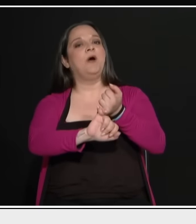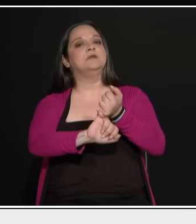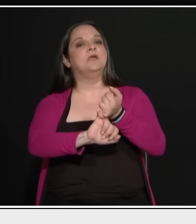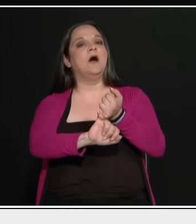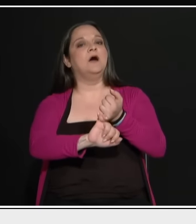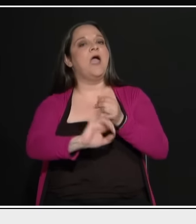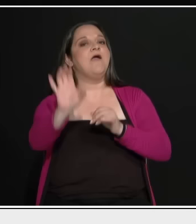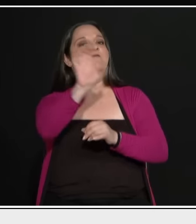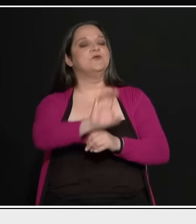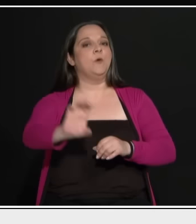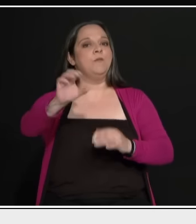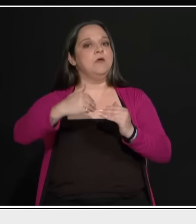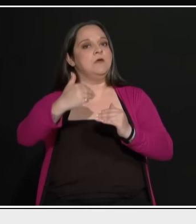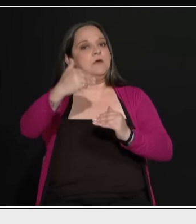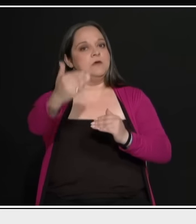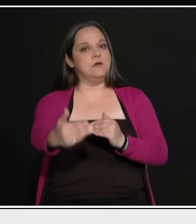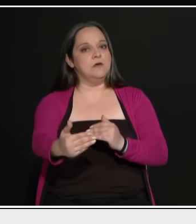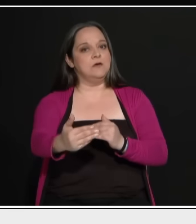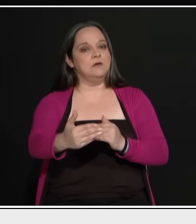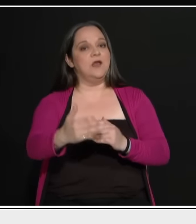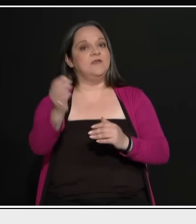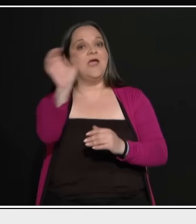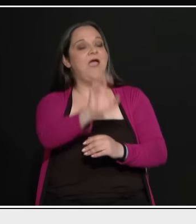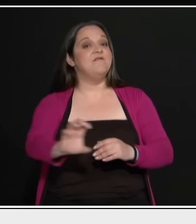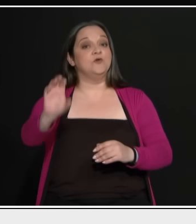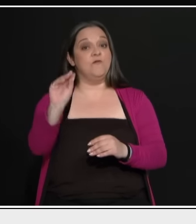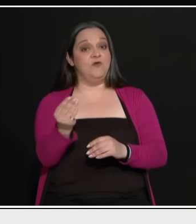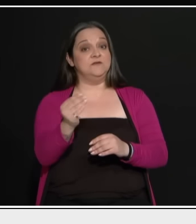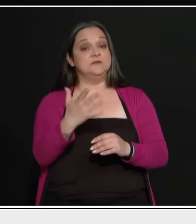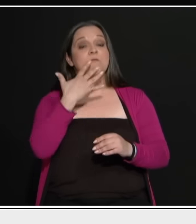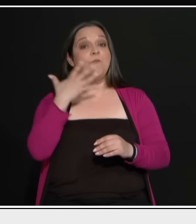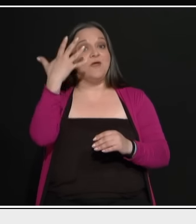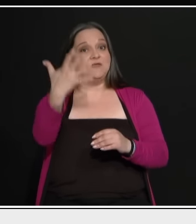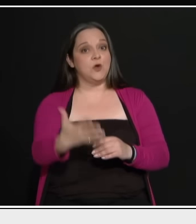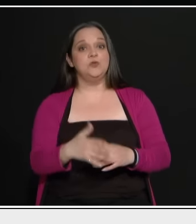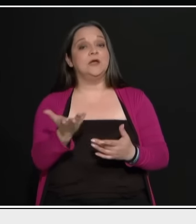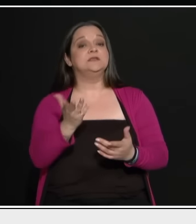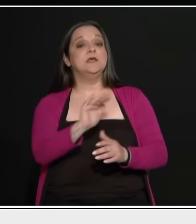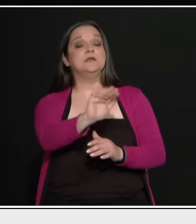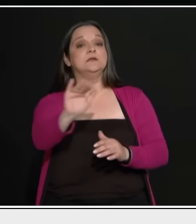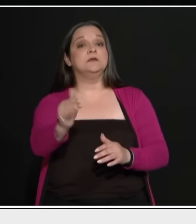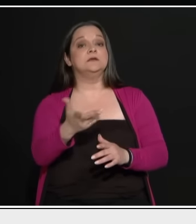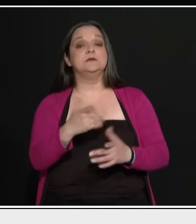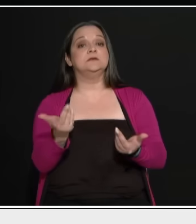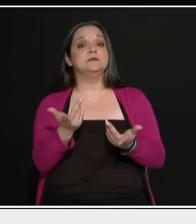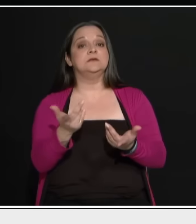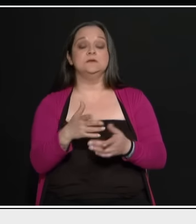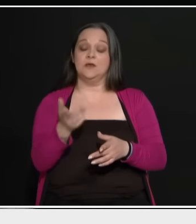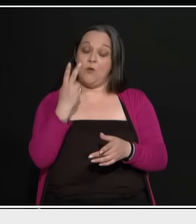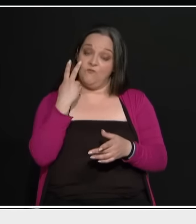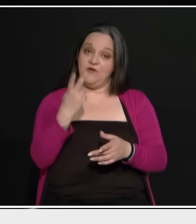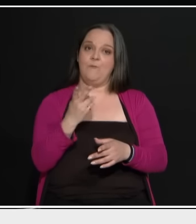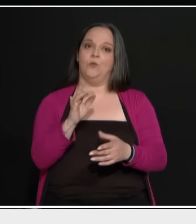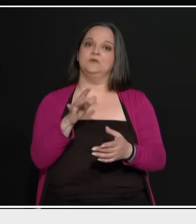κληθούν να αποφασίσουν δηλαδή οι ευρωβουλευτές την επόμενη πενταετία. Έτσι όπως το βλέπω εγώ με την Ένωση Κεντρών,